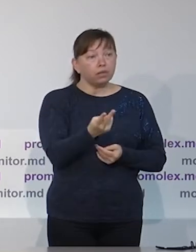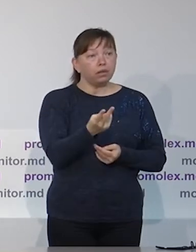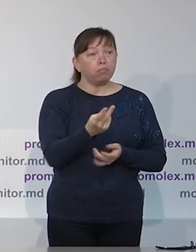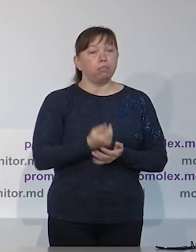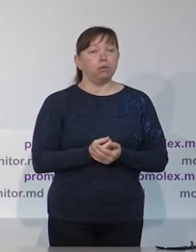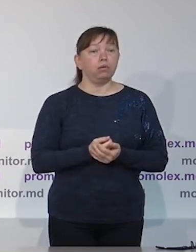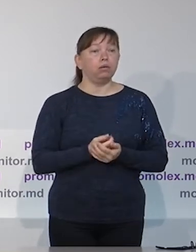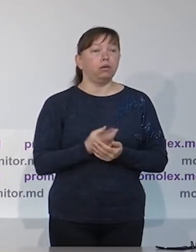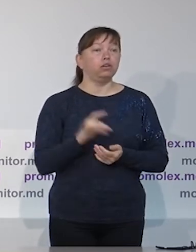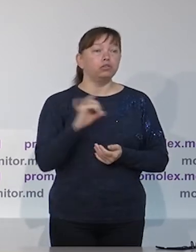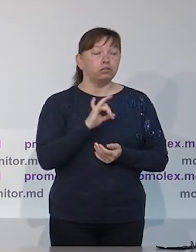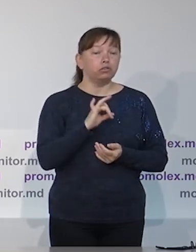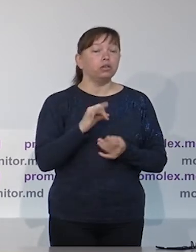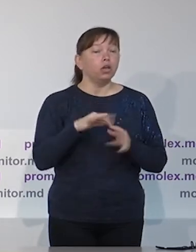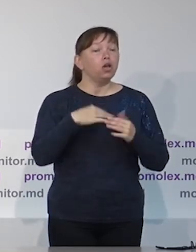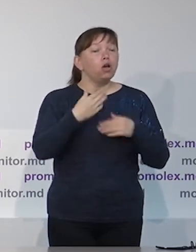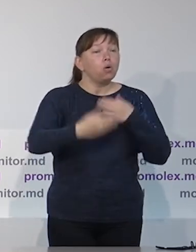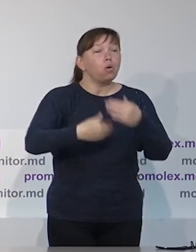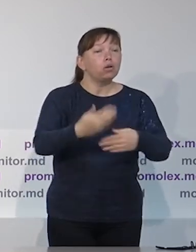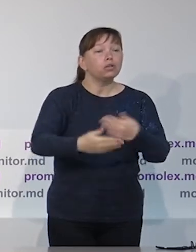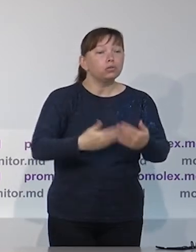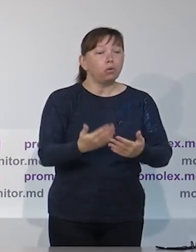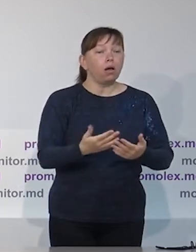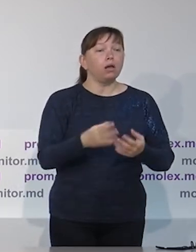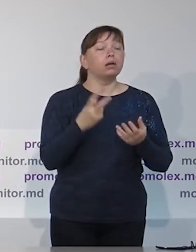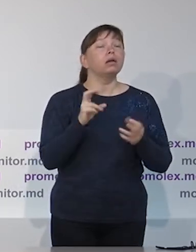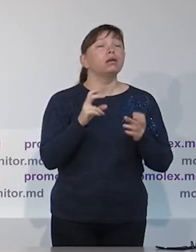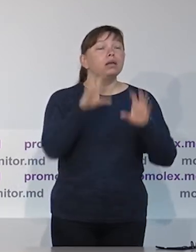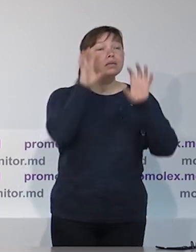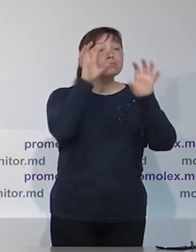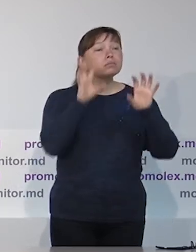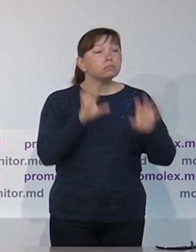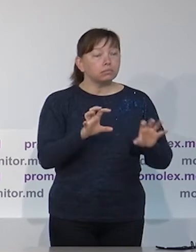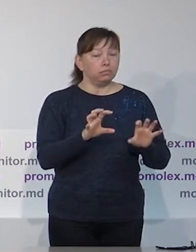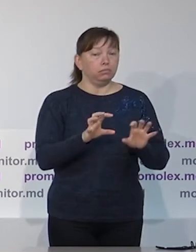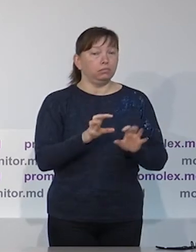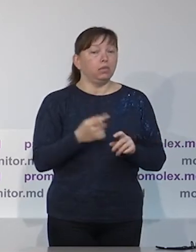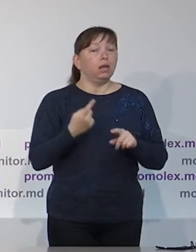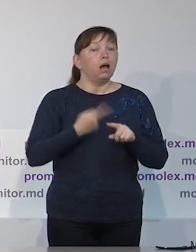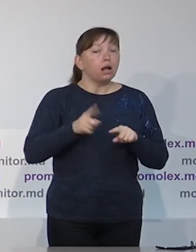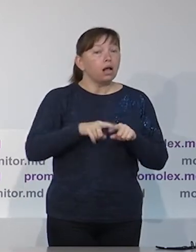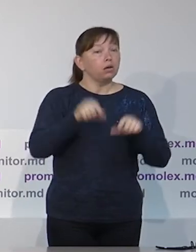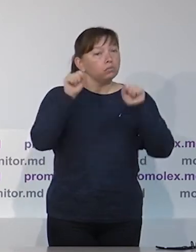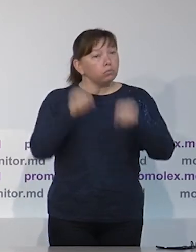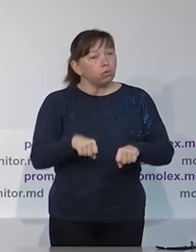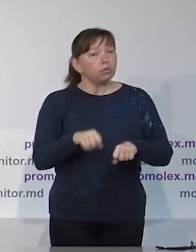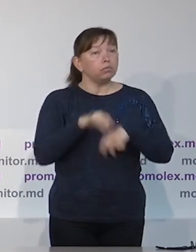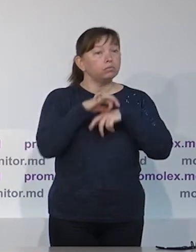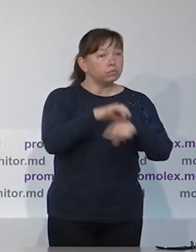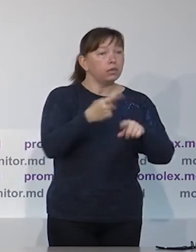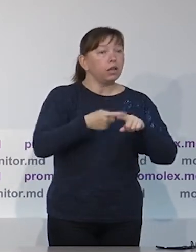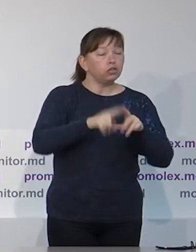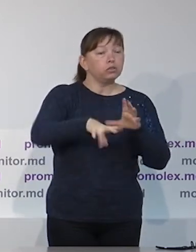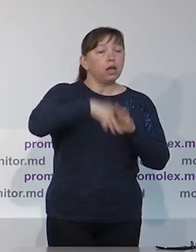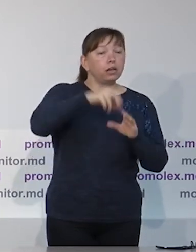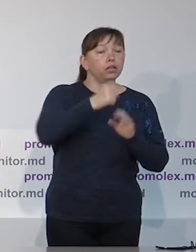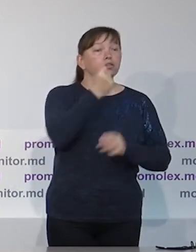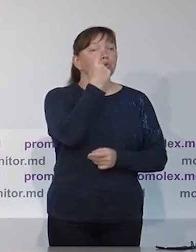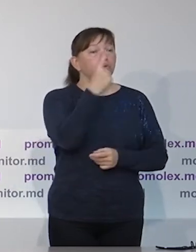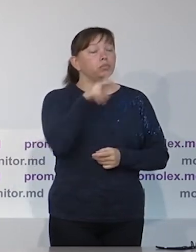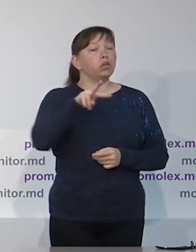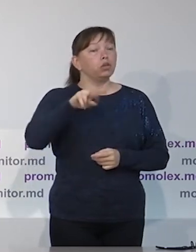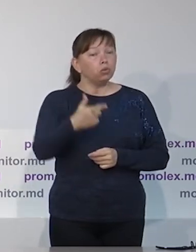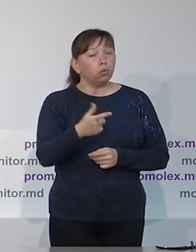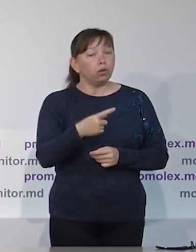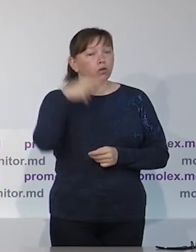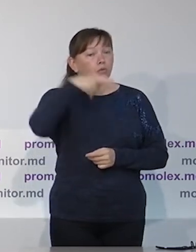То есть парламент 10-го созова должен был закончить свою работу в 23-м году. И